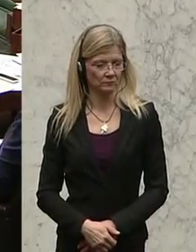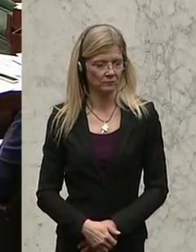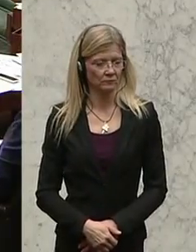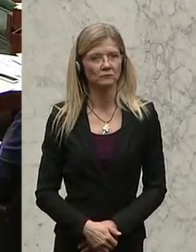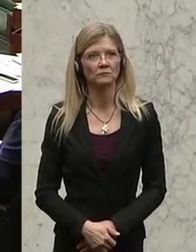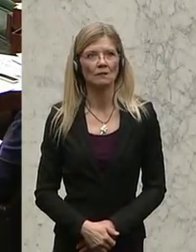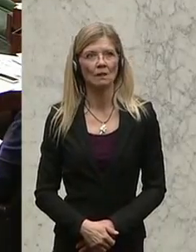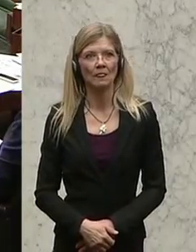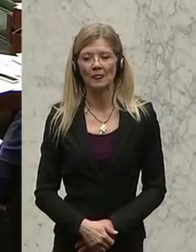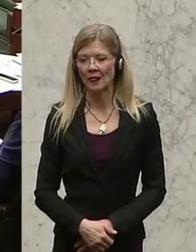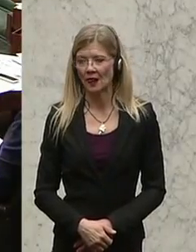der Begründung der dringlichen Anfrage.